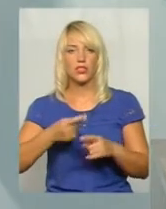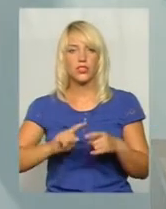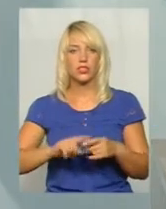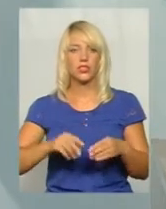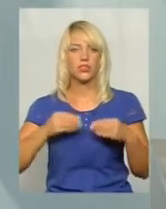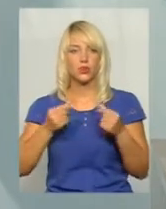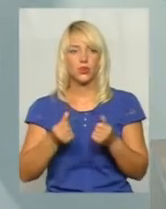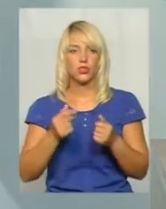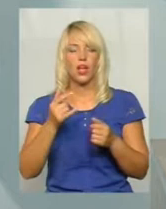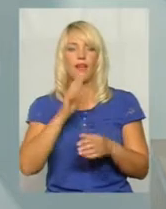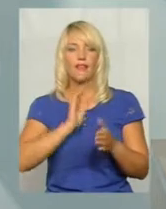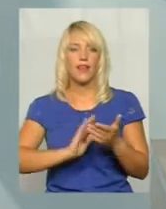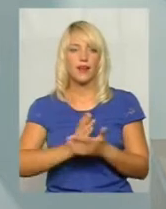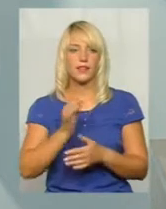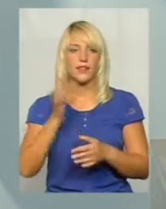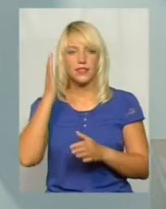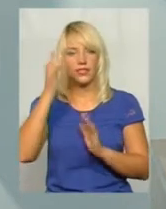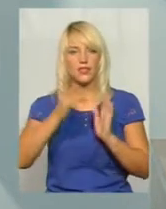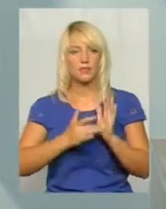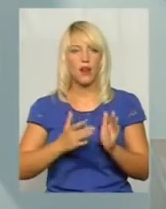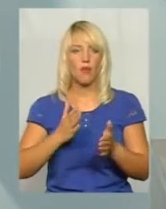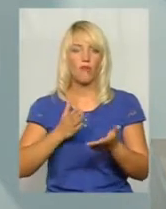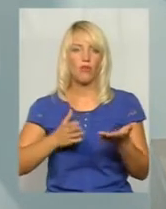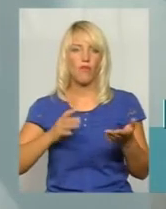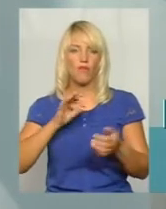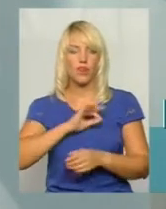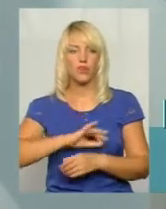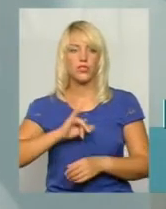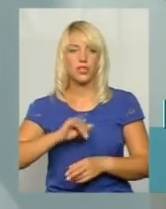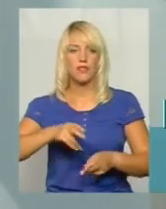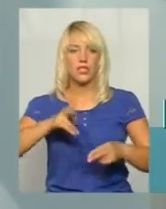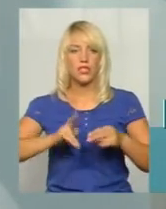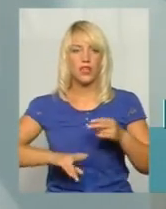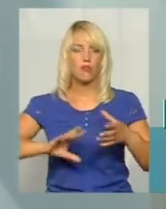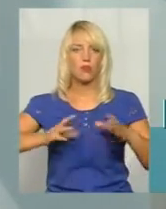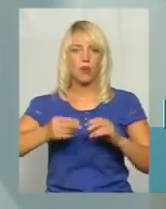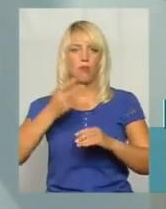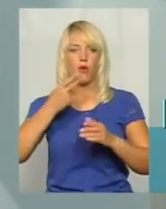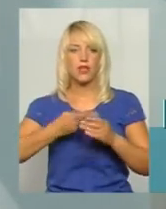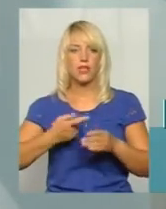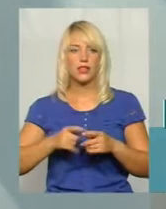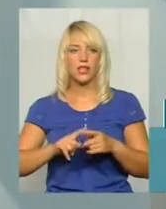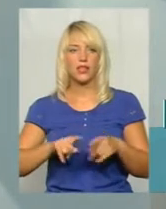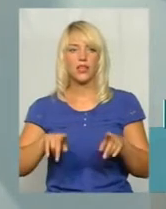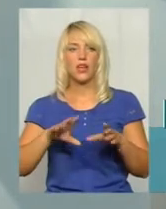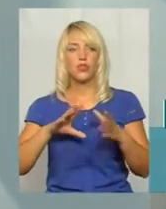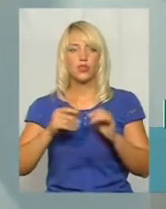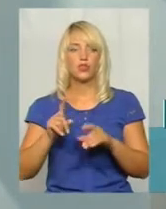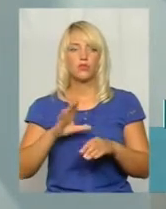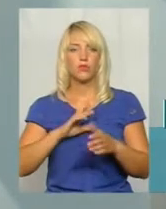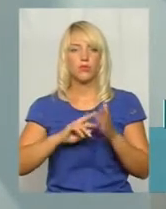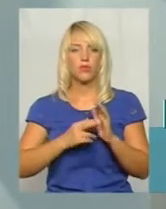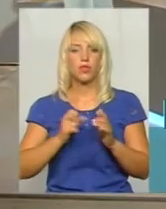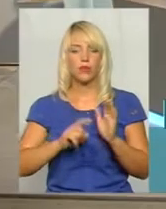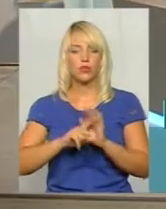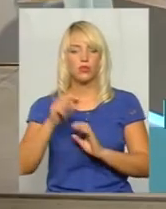гроші якісно і цілеспрямовано використати і в кінцем у результаті показати той результат, що був запланований. На